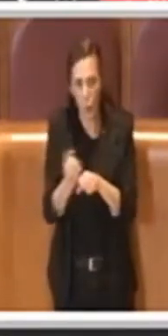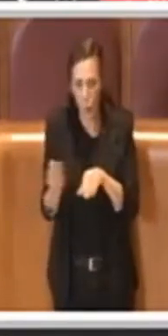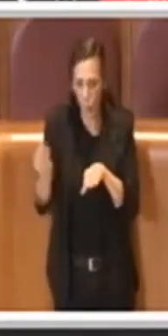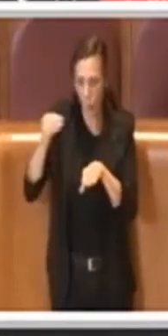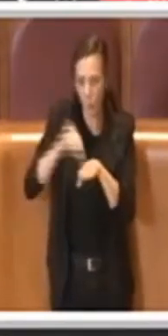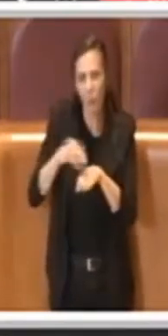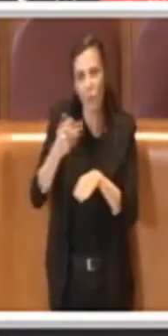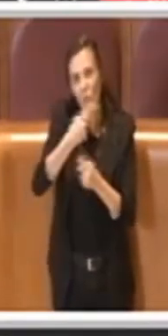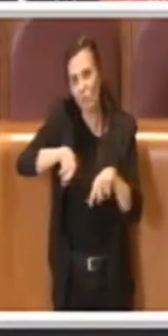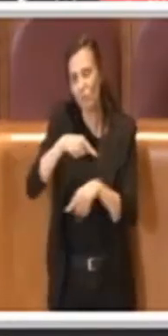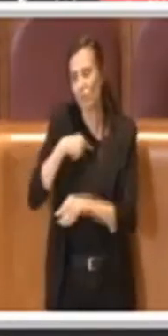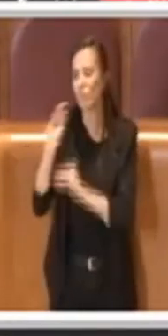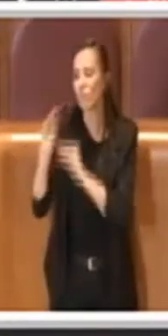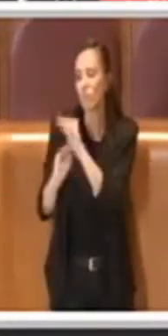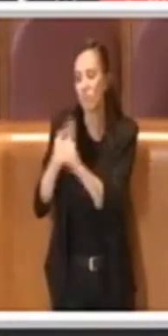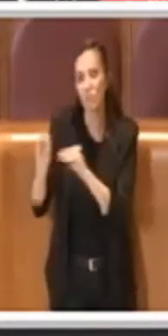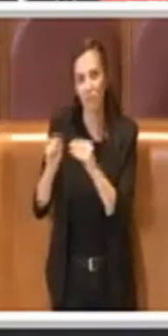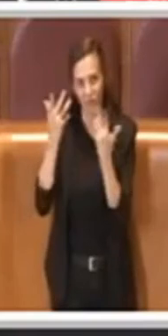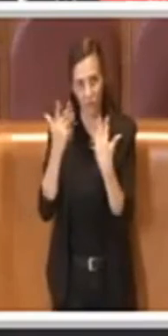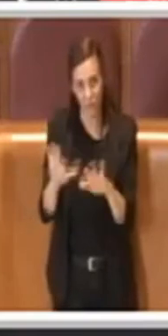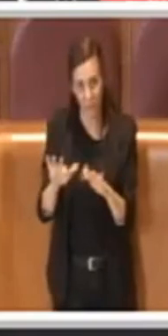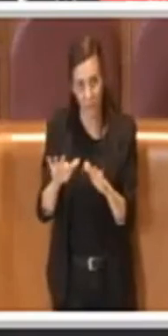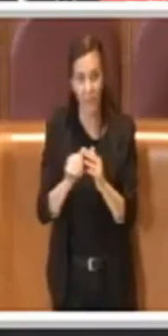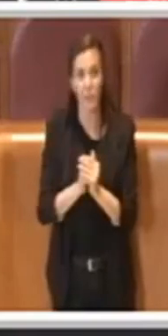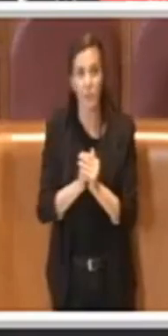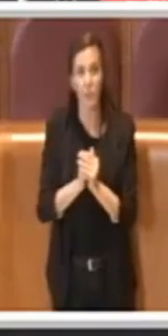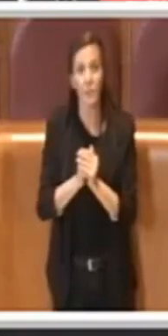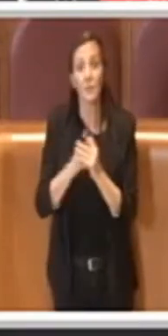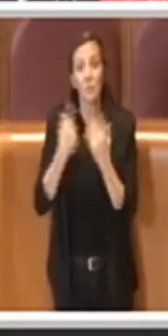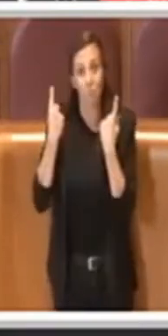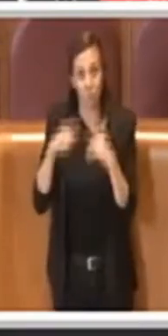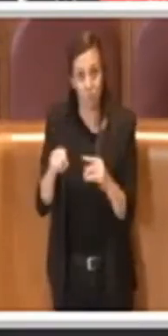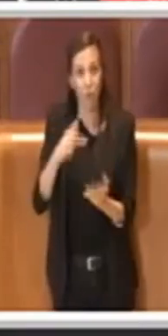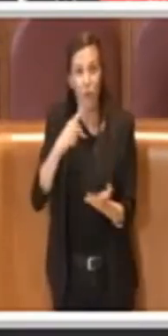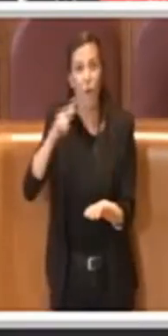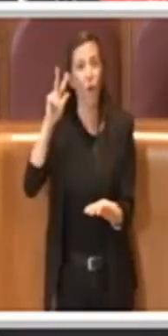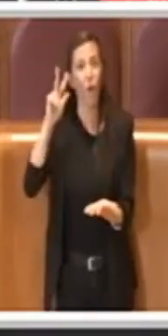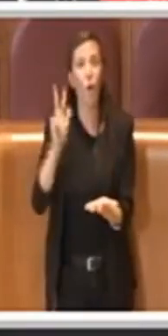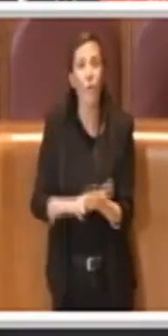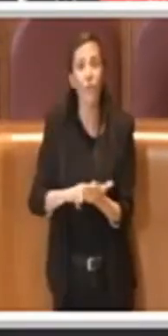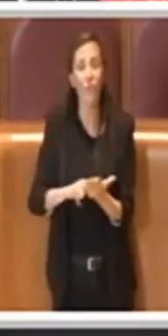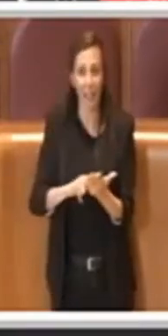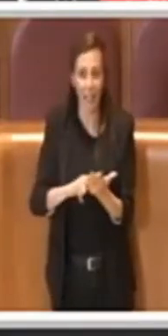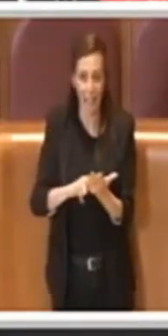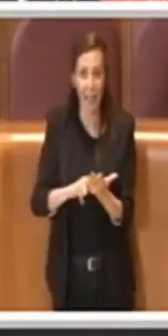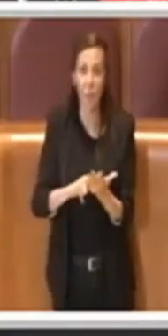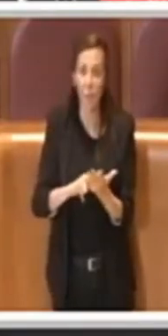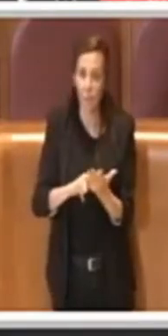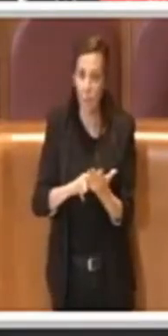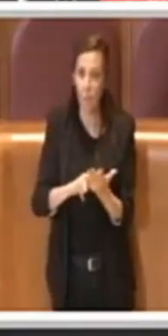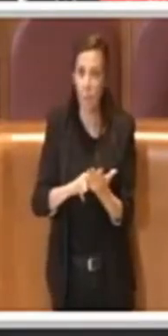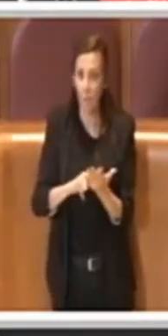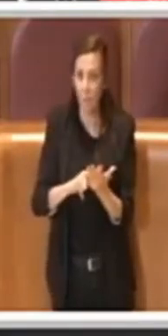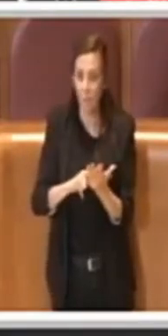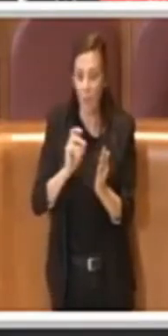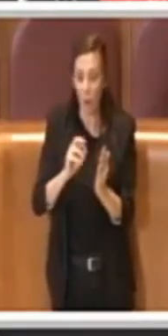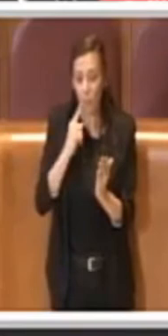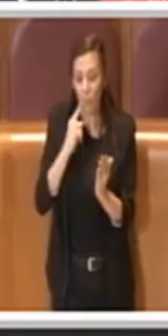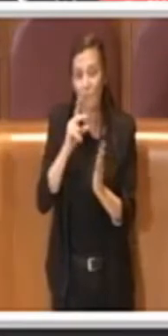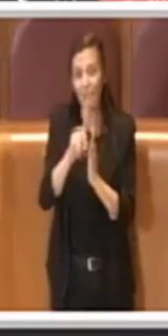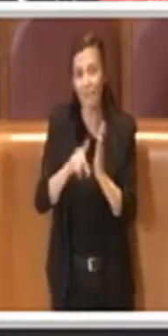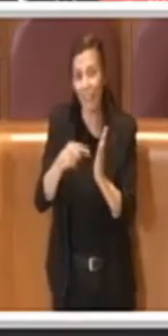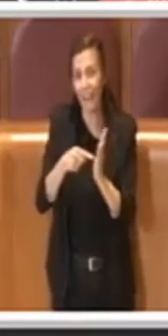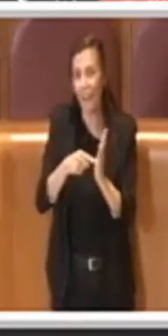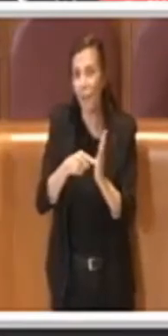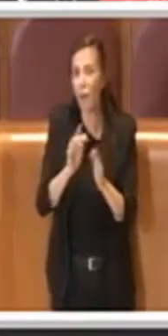richiesto e che conferma la delicatezza di questo provvedimento che va